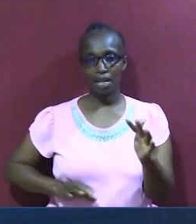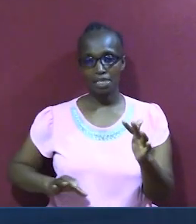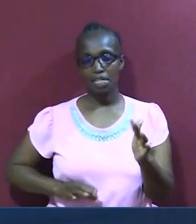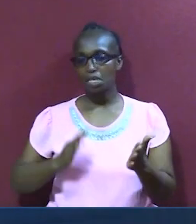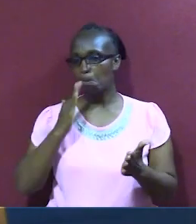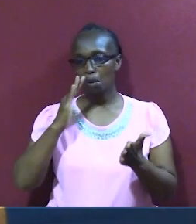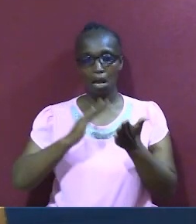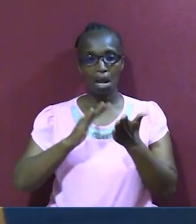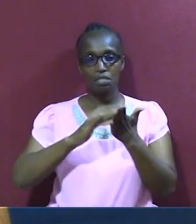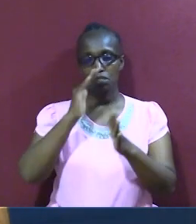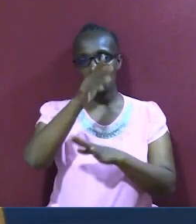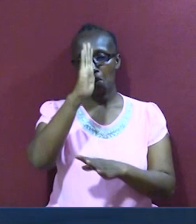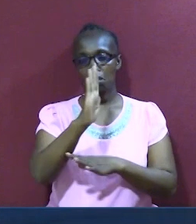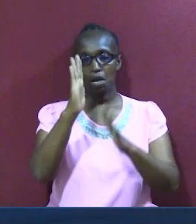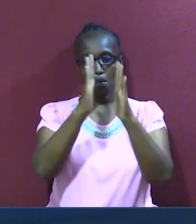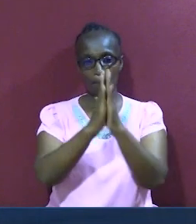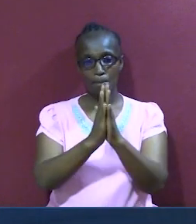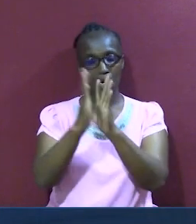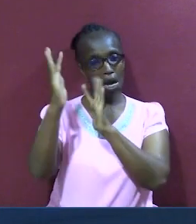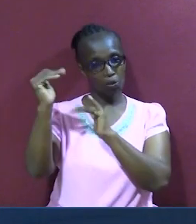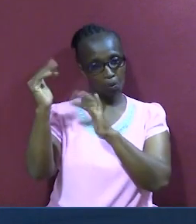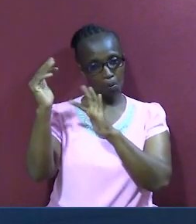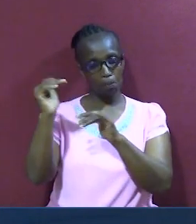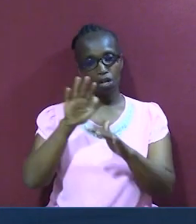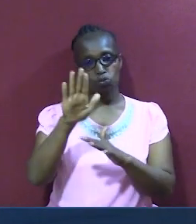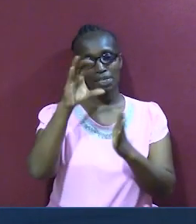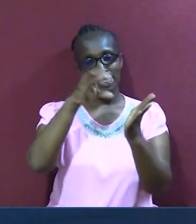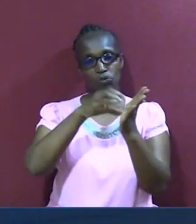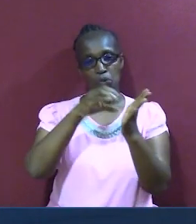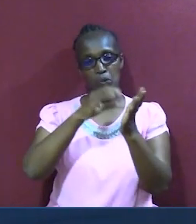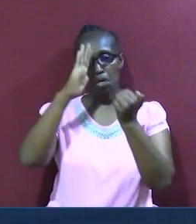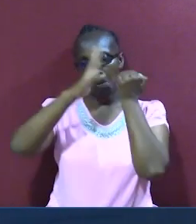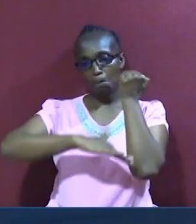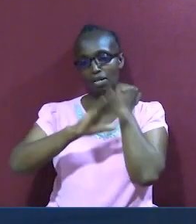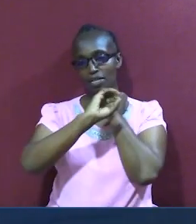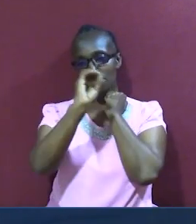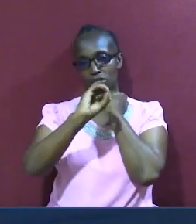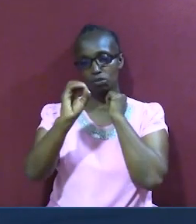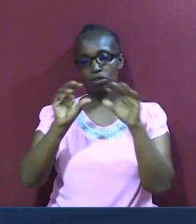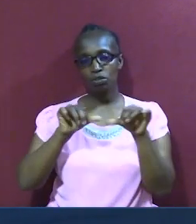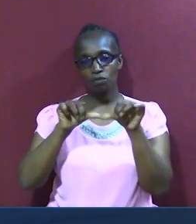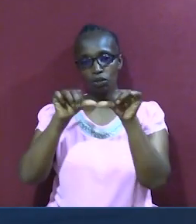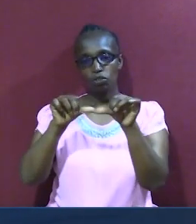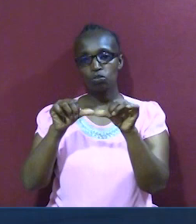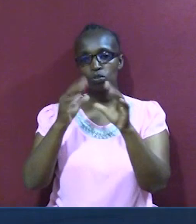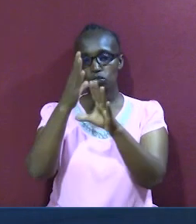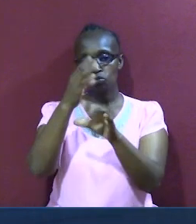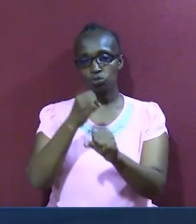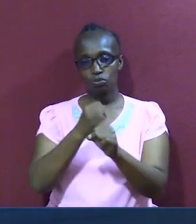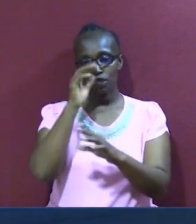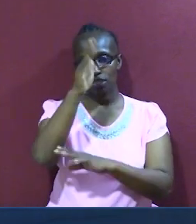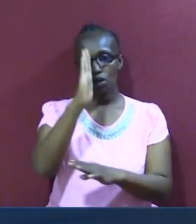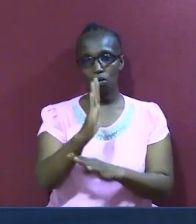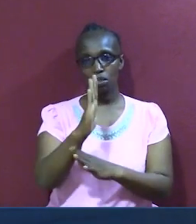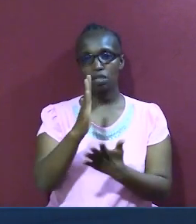bwana Yesu asifiwe, ni matumaini yangu ya kwamba, hali yako si mbaya, bado unaendelea na kumutumaini ya